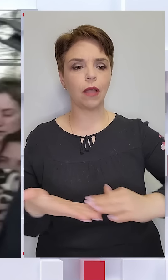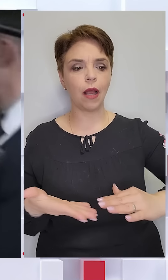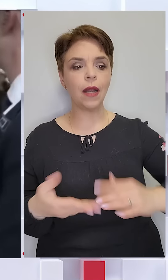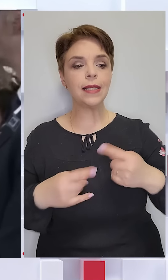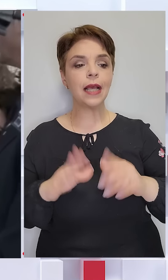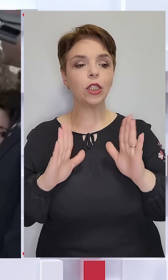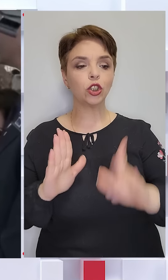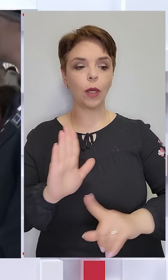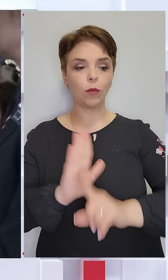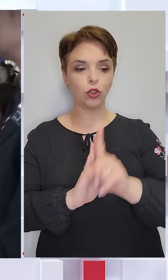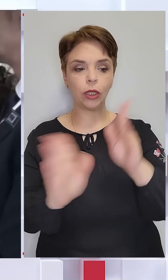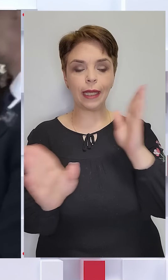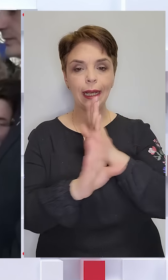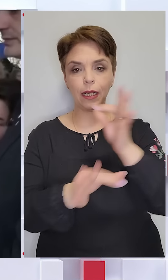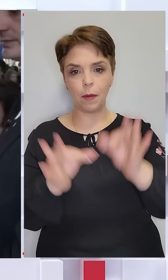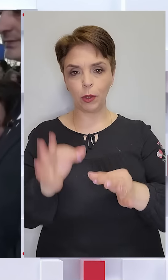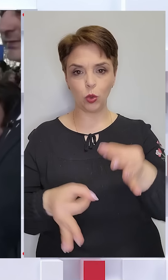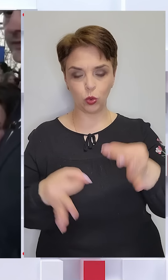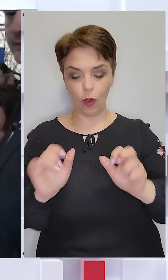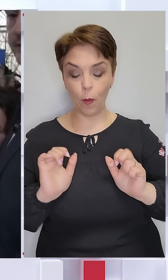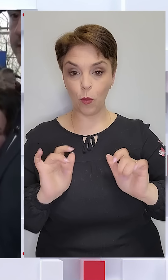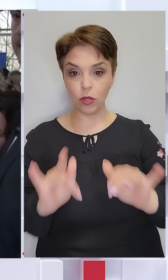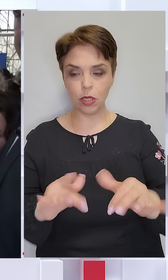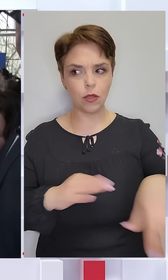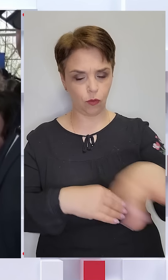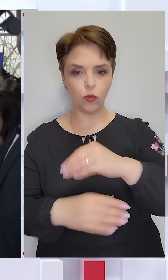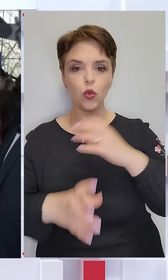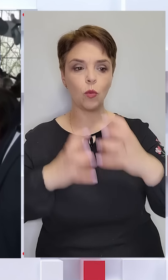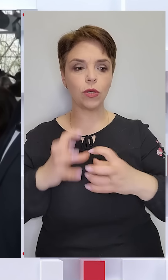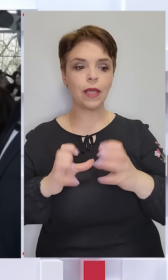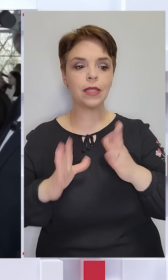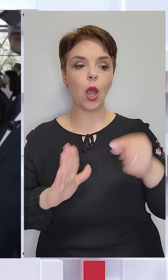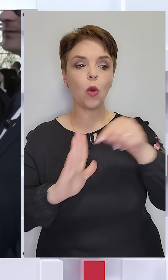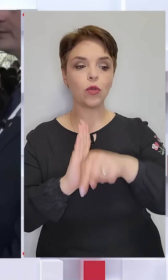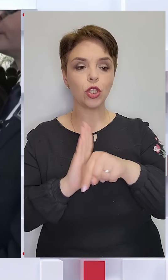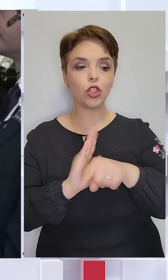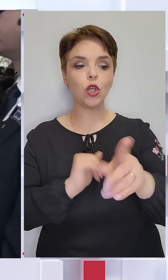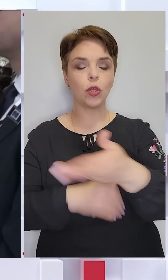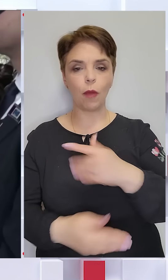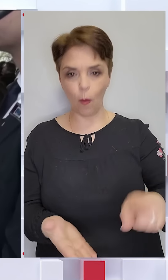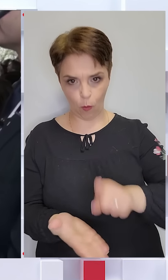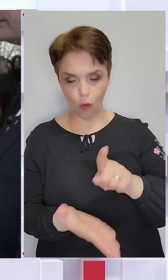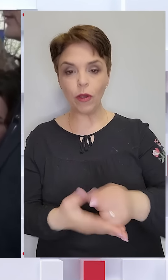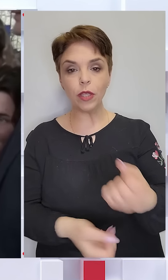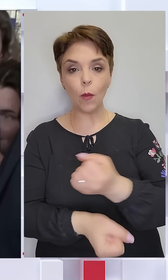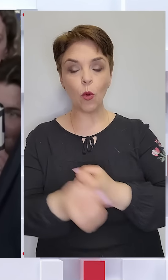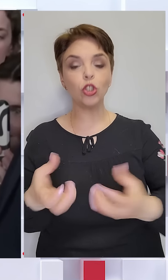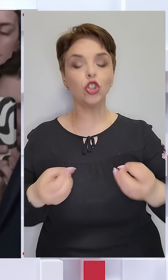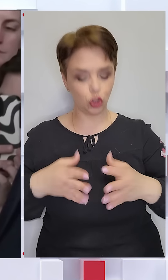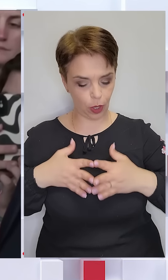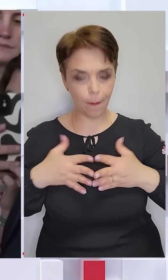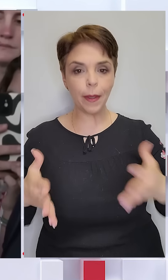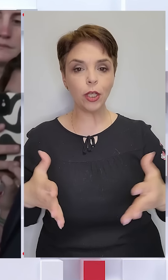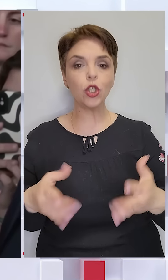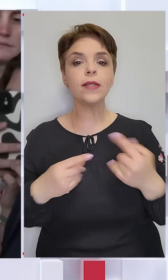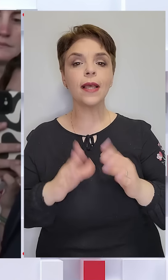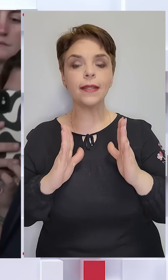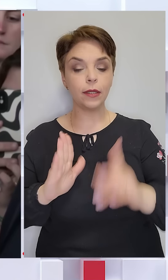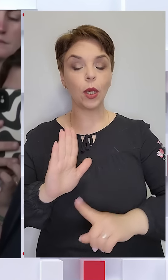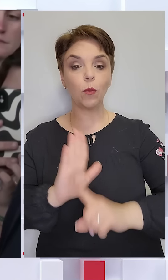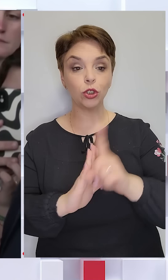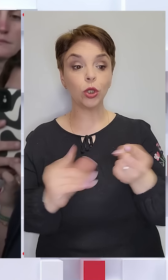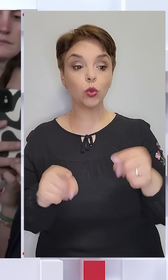Це лише початок кліматичних судових процесів у всьому світі. Це означає, що ми повинні боротися ще більше. Це тільки